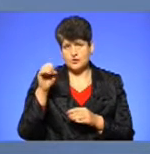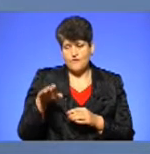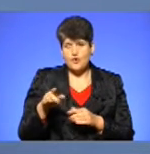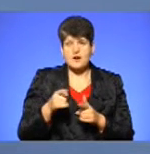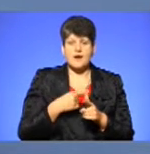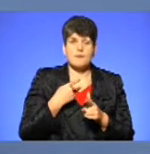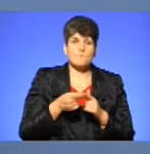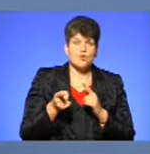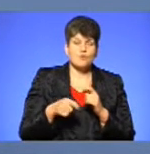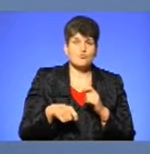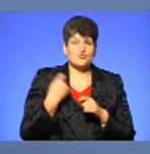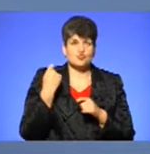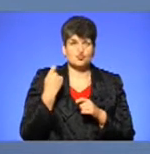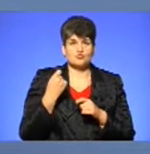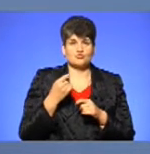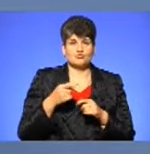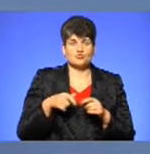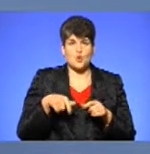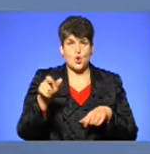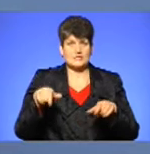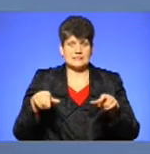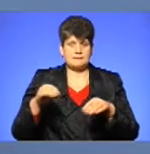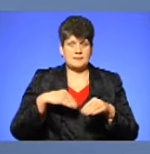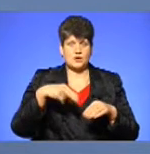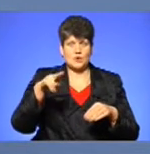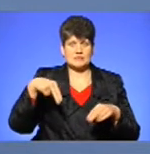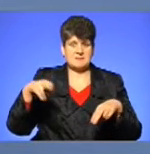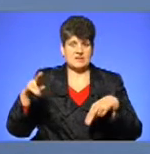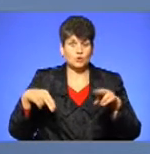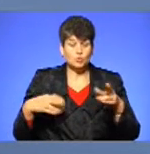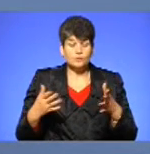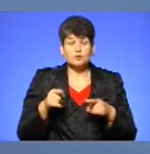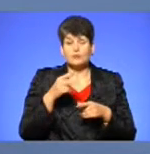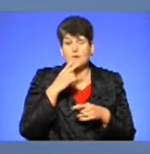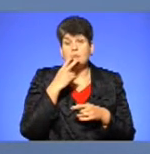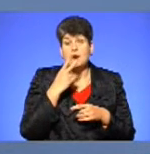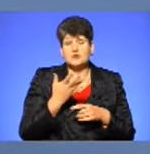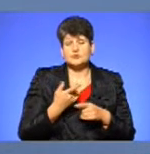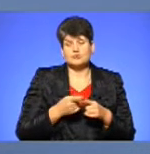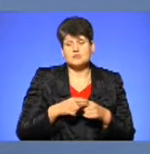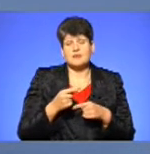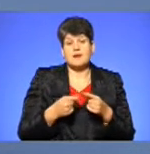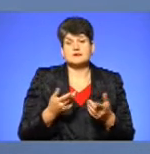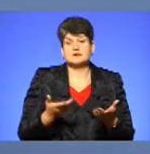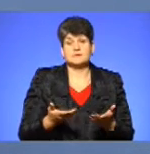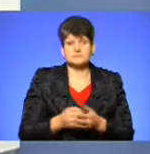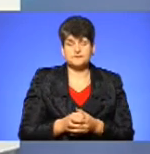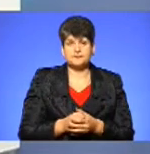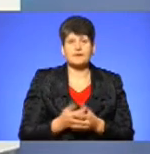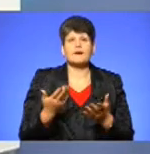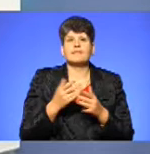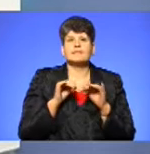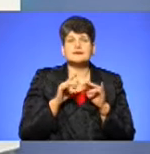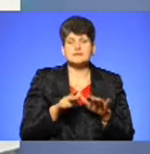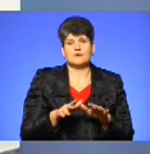розмітку. Таким чином ми бачимо наслідки на лице. Які вживаються заходи, щоб